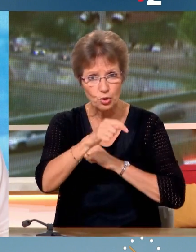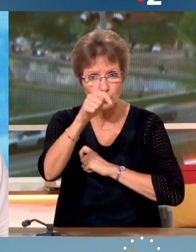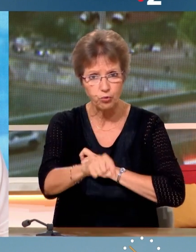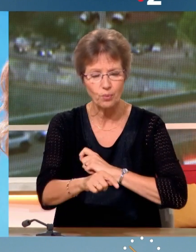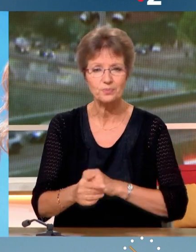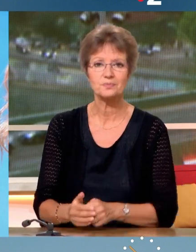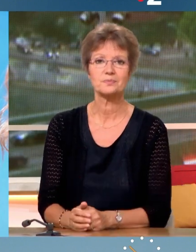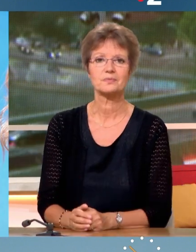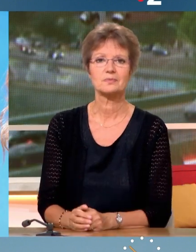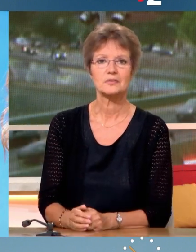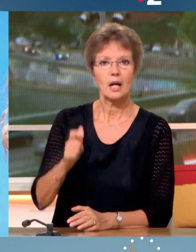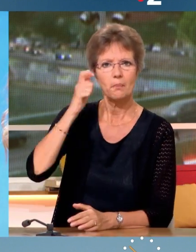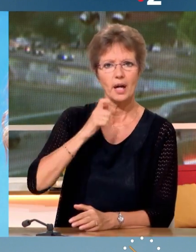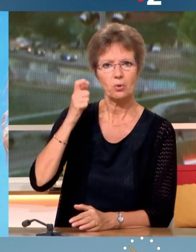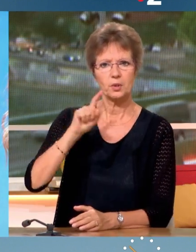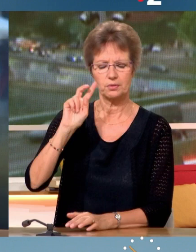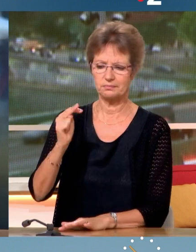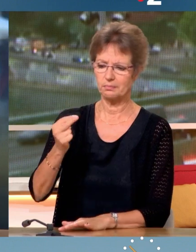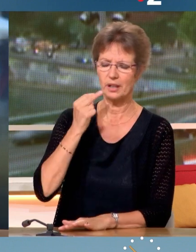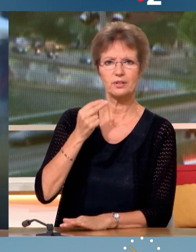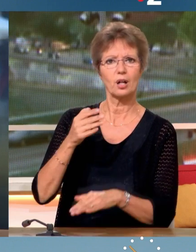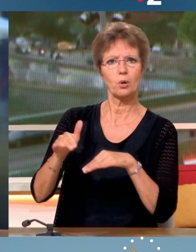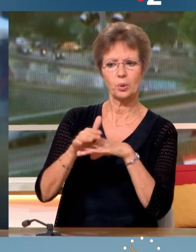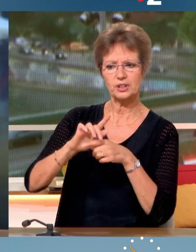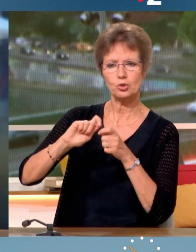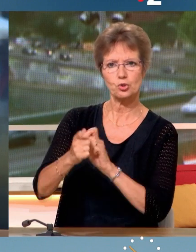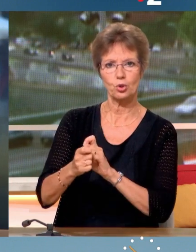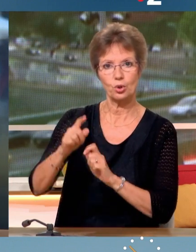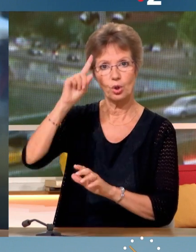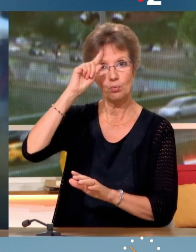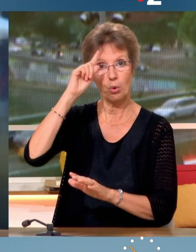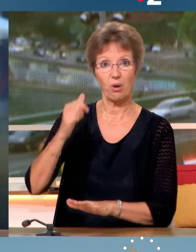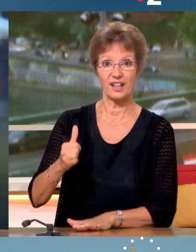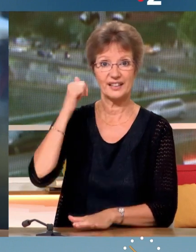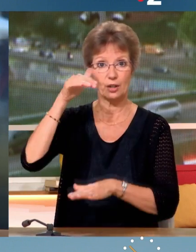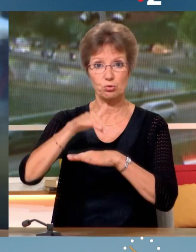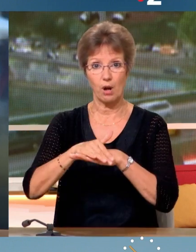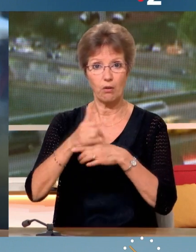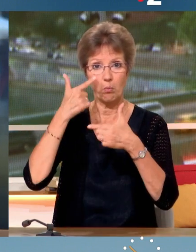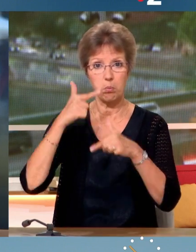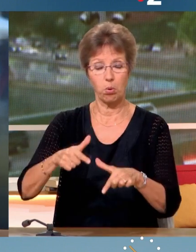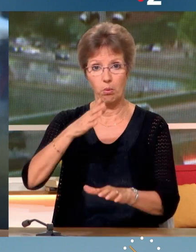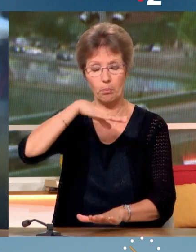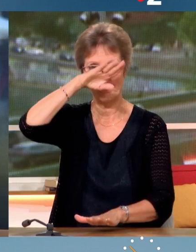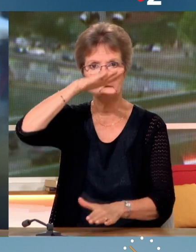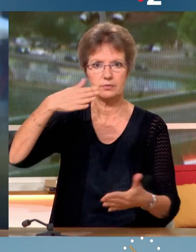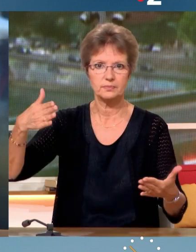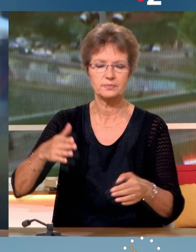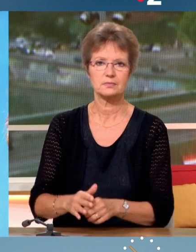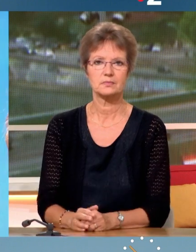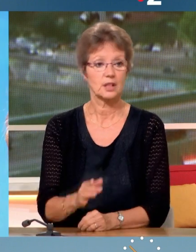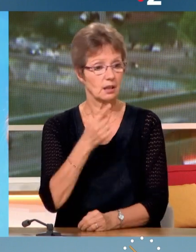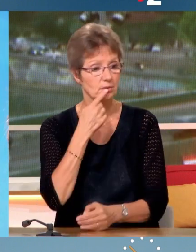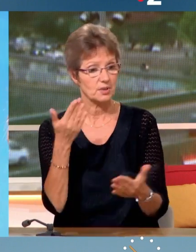reconsidérer sa politique. Il est évident que les Français lui ont infligé, au travers de cette élection législative, un désaveu. Donc,